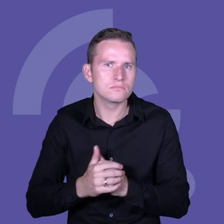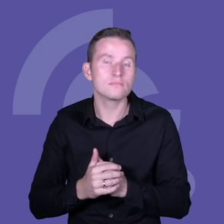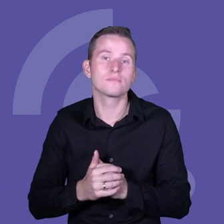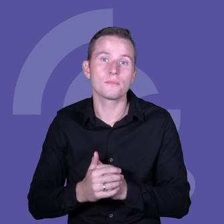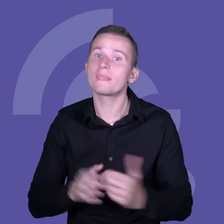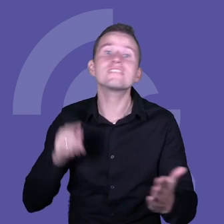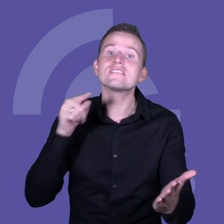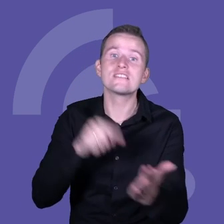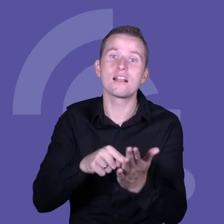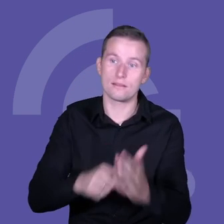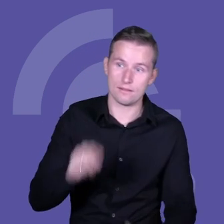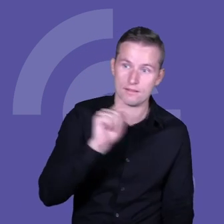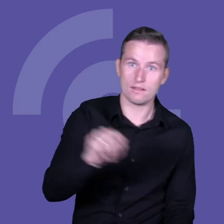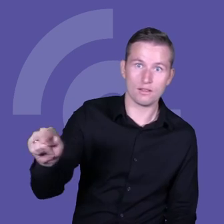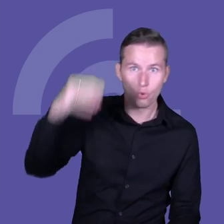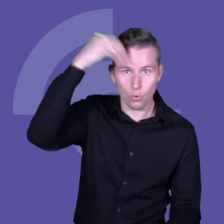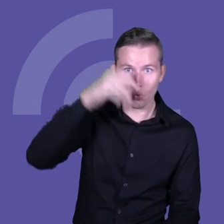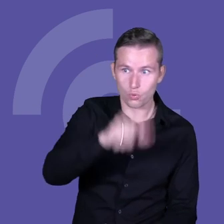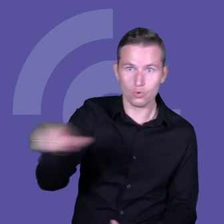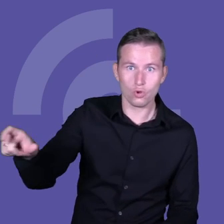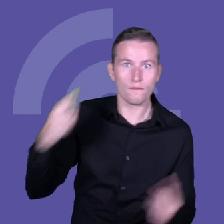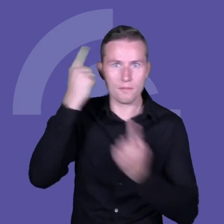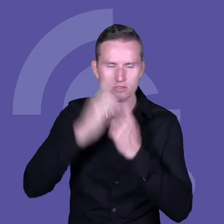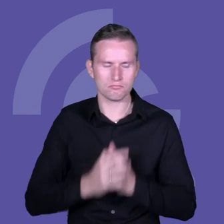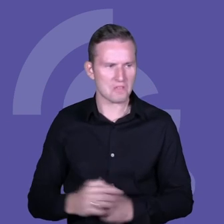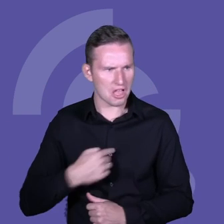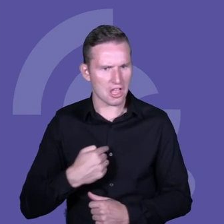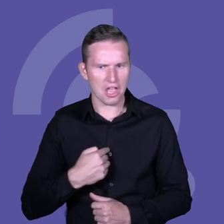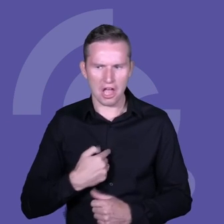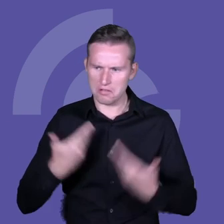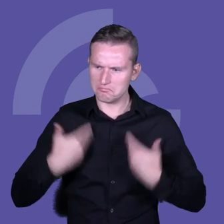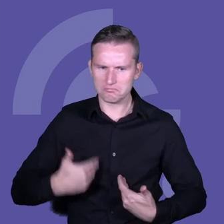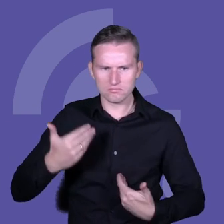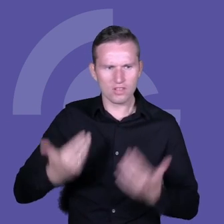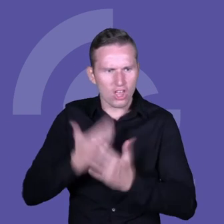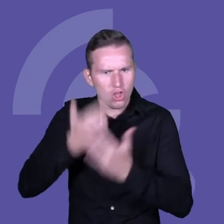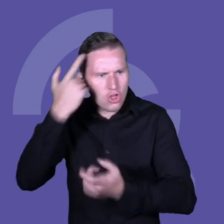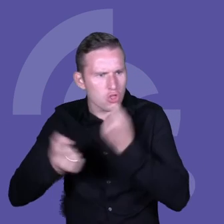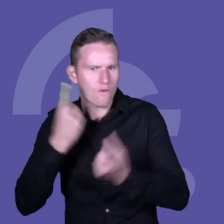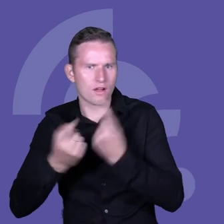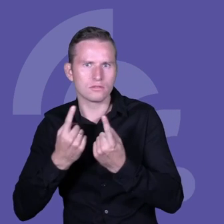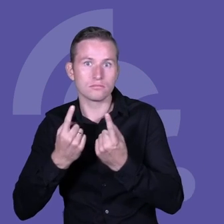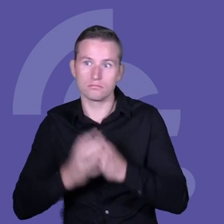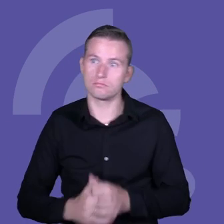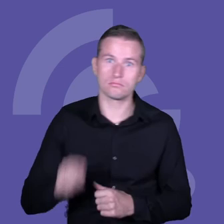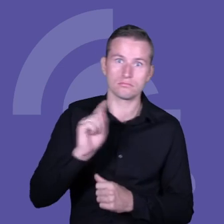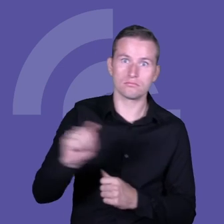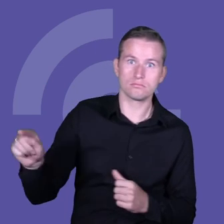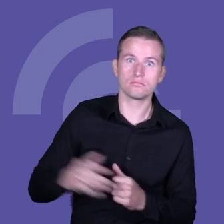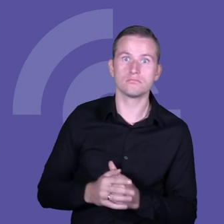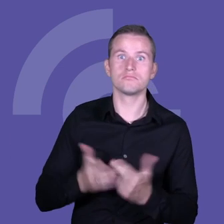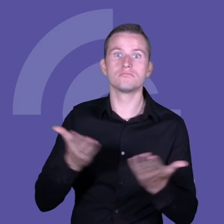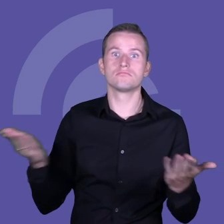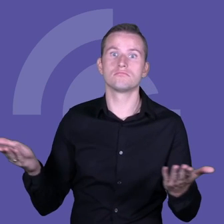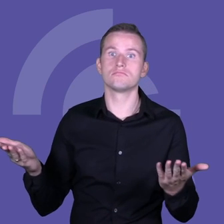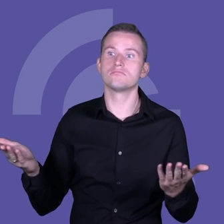uczniowie zaczęli myśleć o sobie, jako o innowatorach i wszystkim Państwu pracującym w szkołach i nam